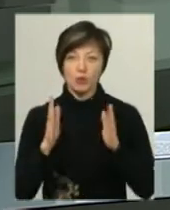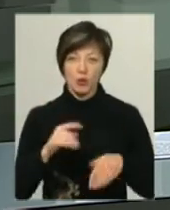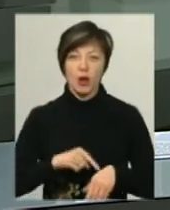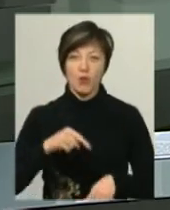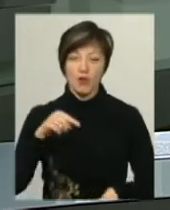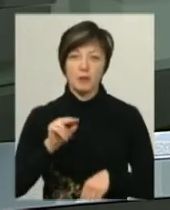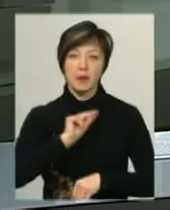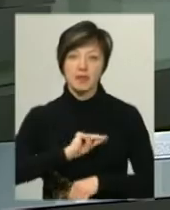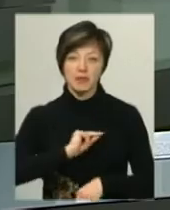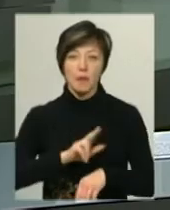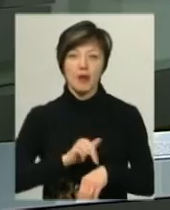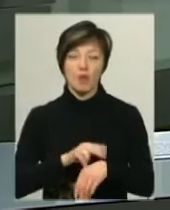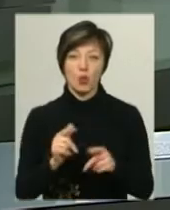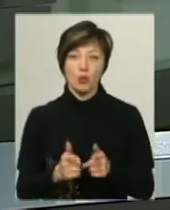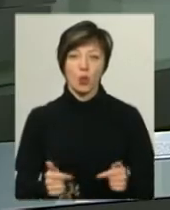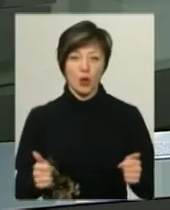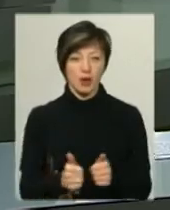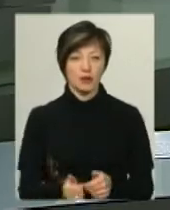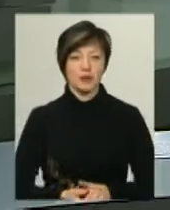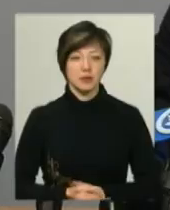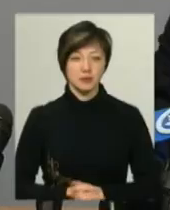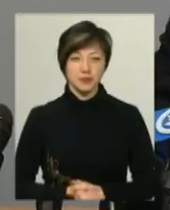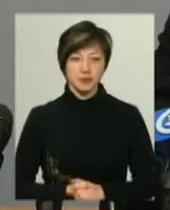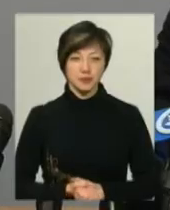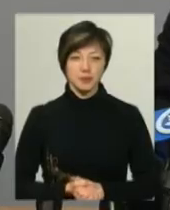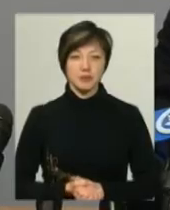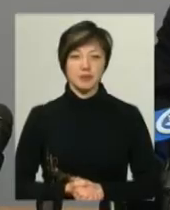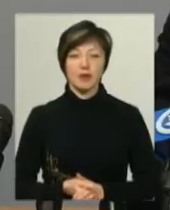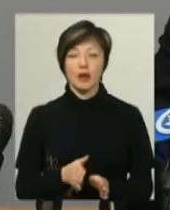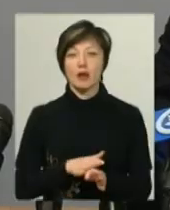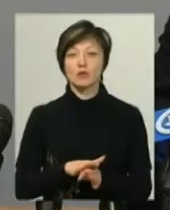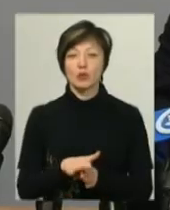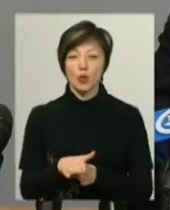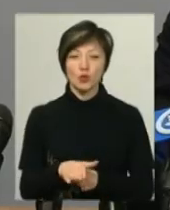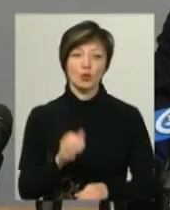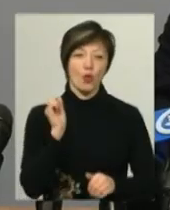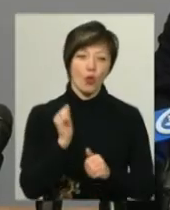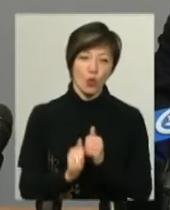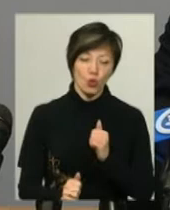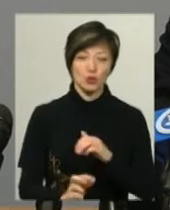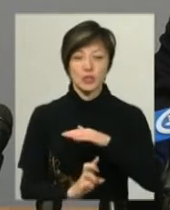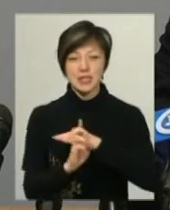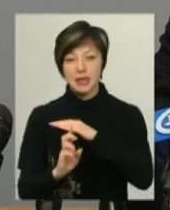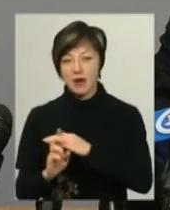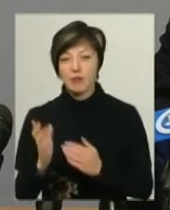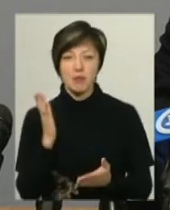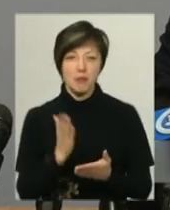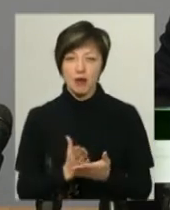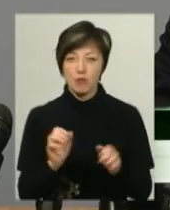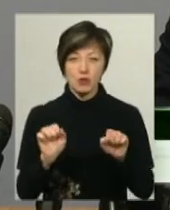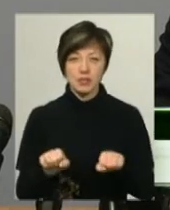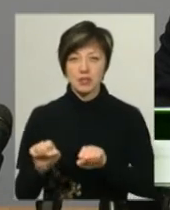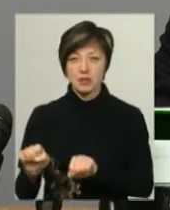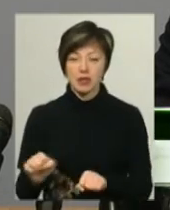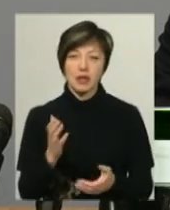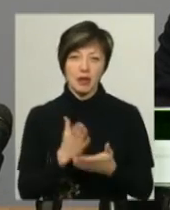реагувати працівники правоохоронних органів. Абсолютно кожну церкву сьогодні має можливість захистити. На то у